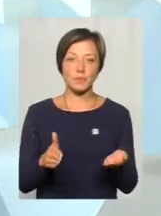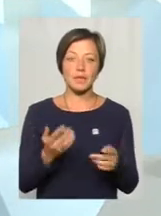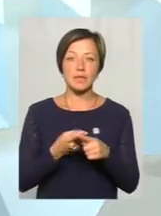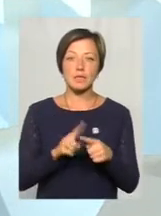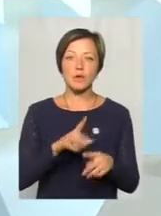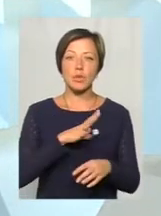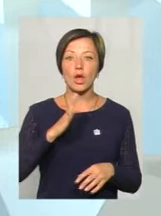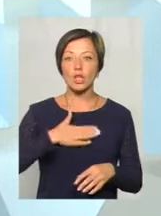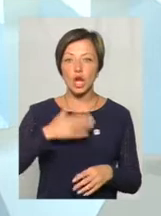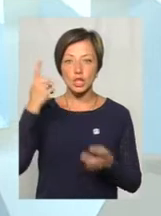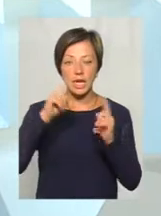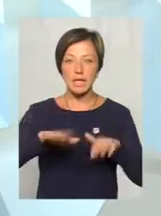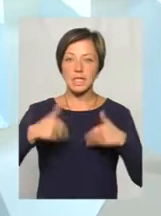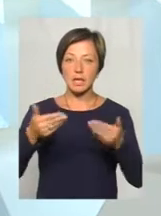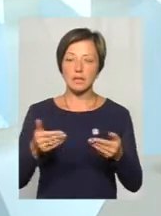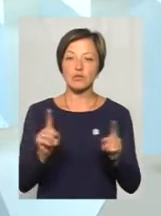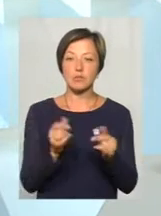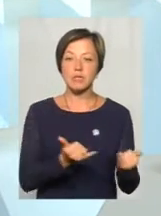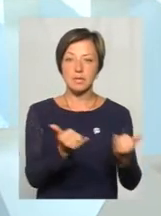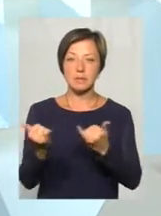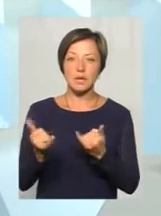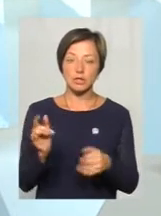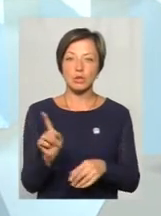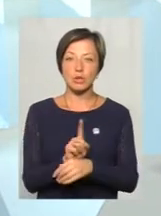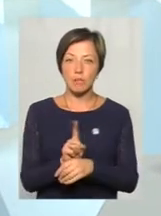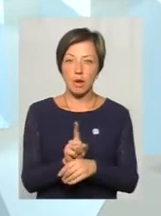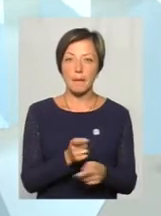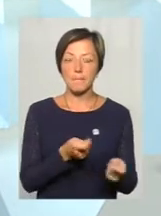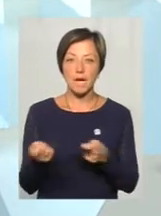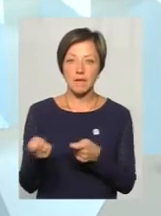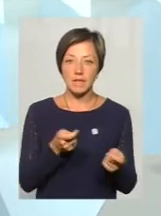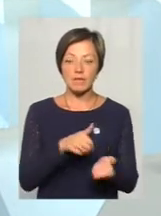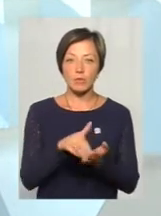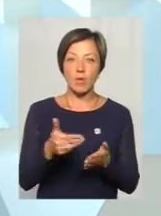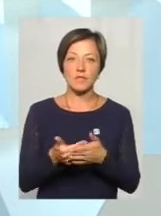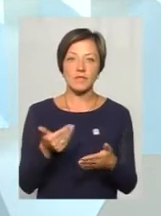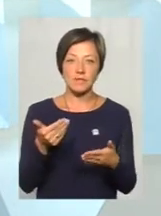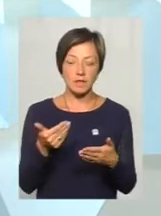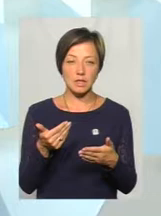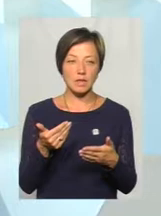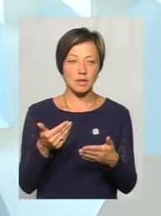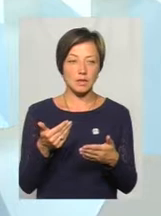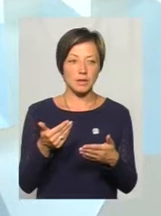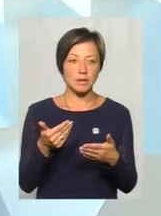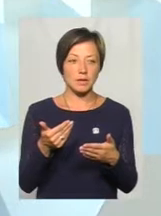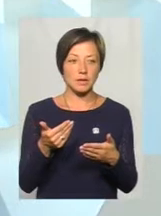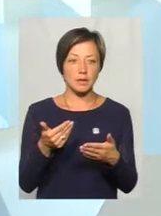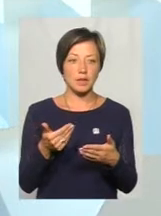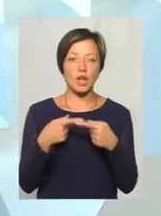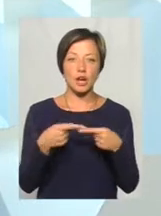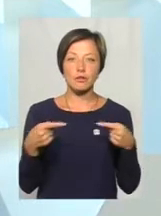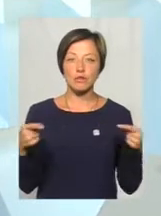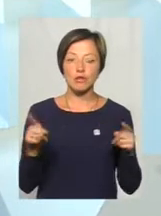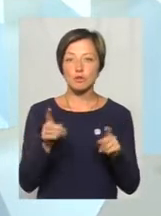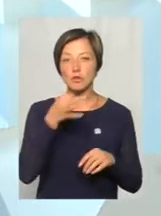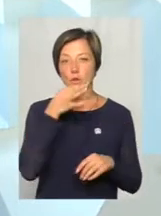бо це була наша ініціатива, щоб забезпечити нормальне перевезення, відмовитися від якихось таких речей, щоб